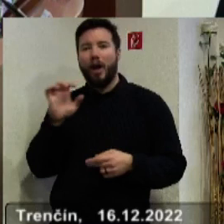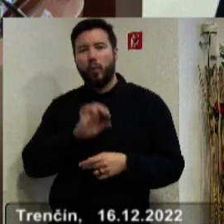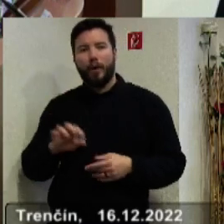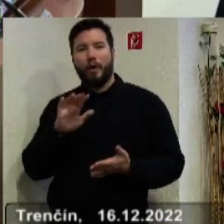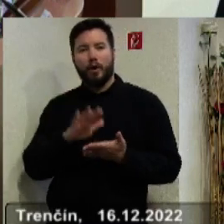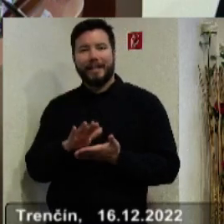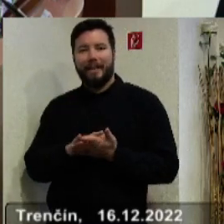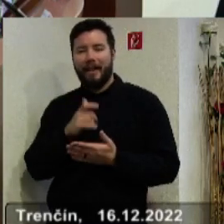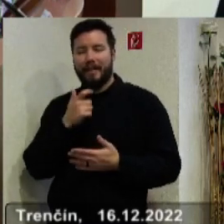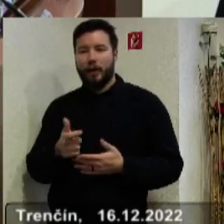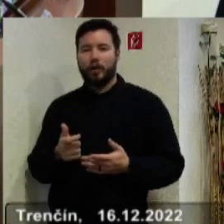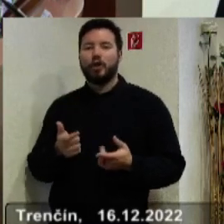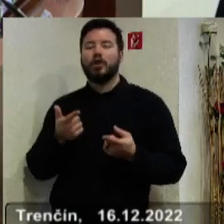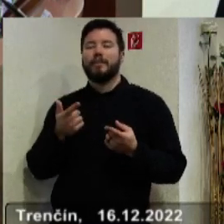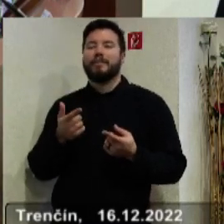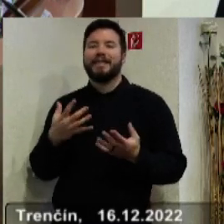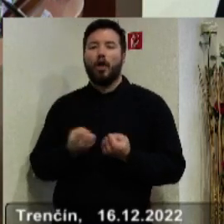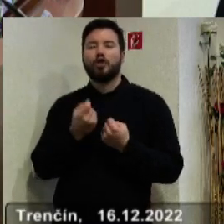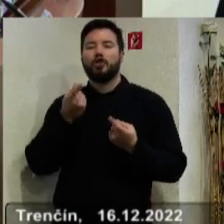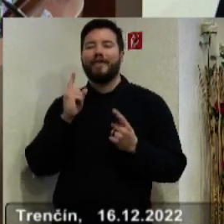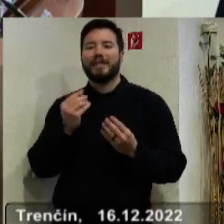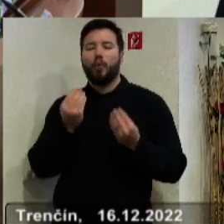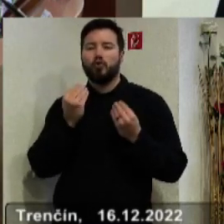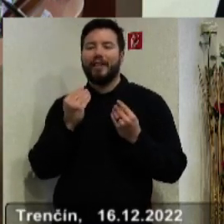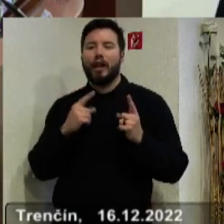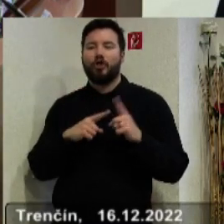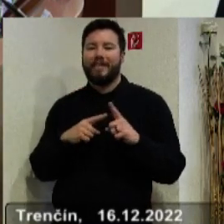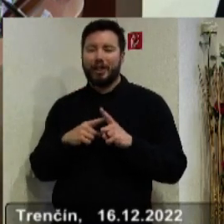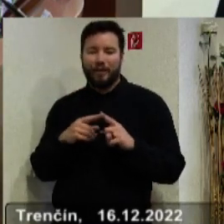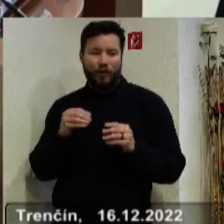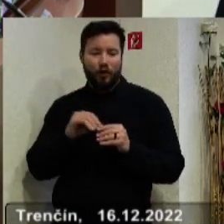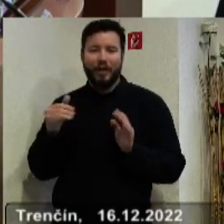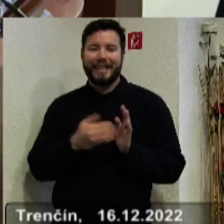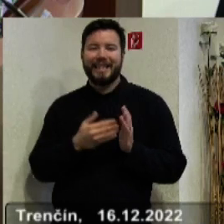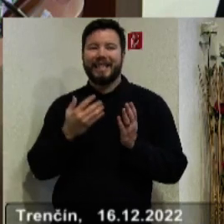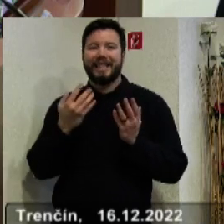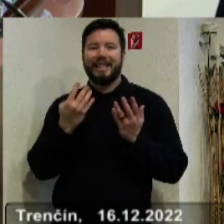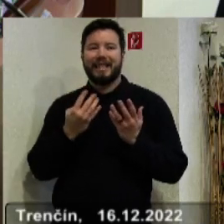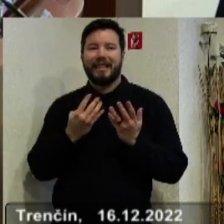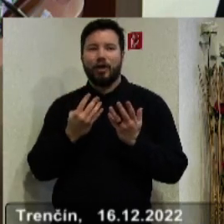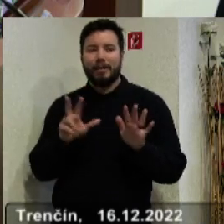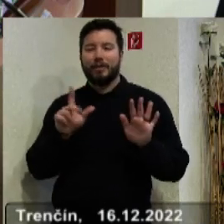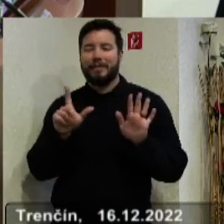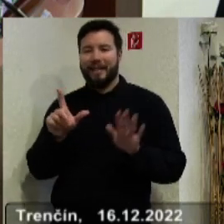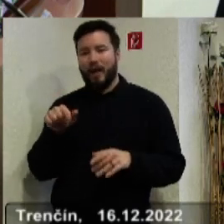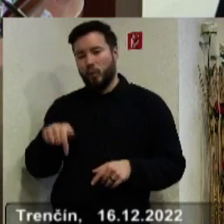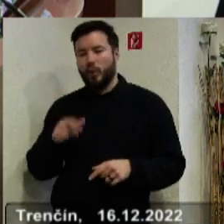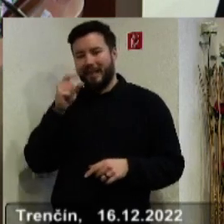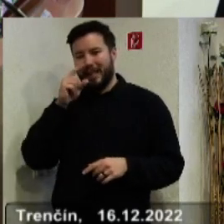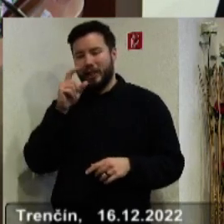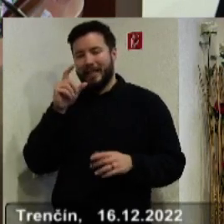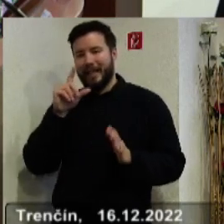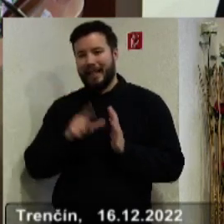Európe vznikom slovenského učeného tovaristva v roku 1792, si pripomenuli aj tu v Trenčanskom kraji.